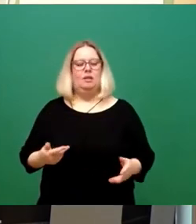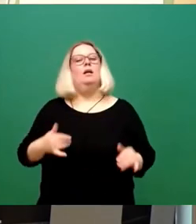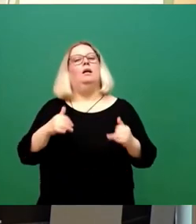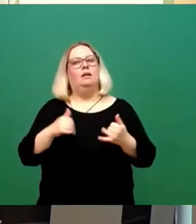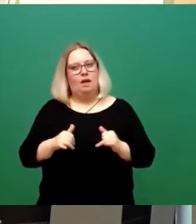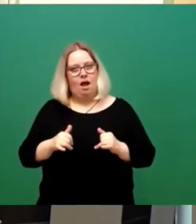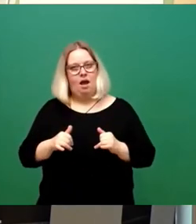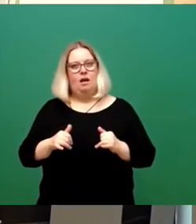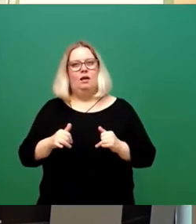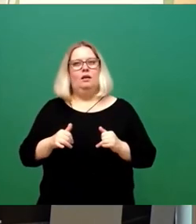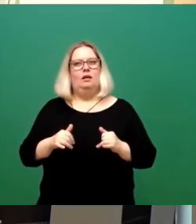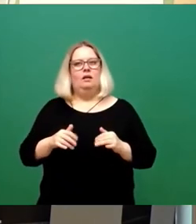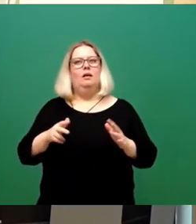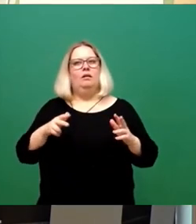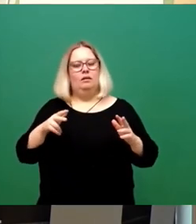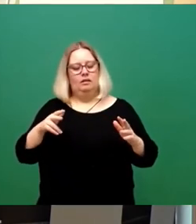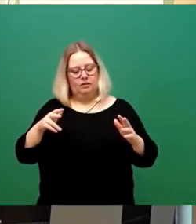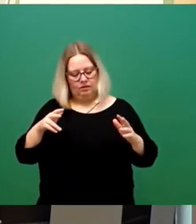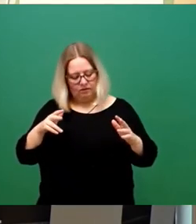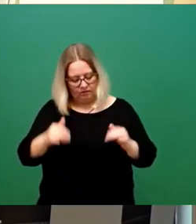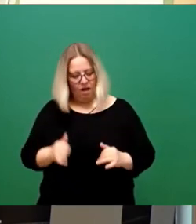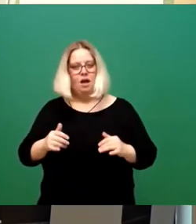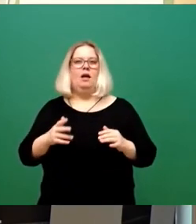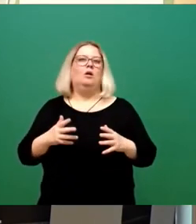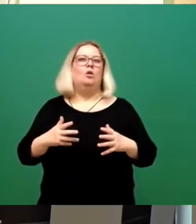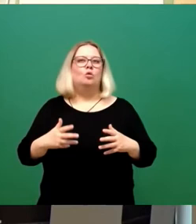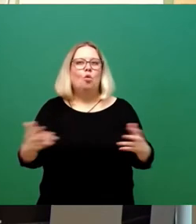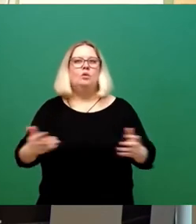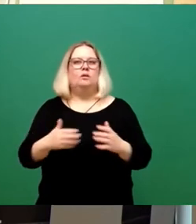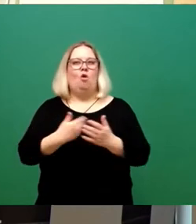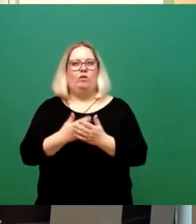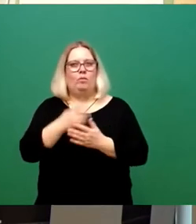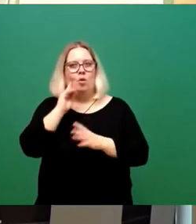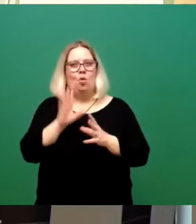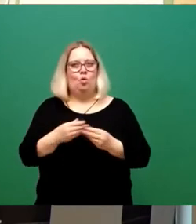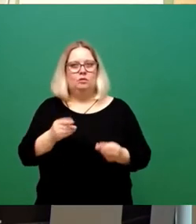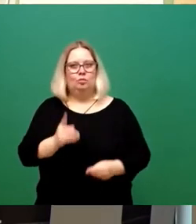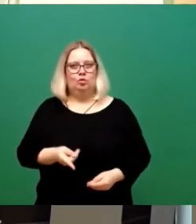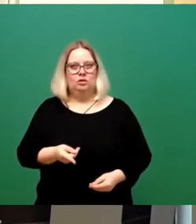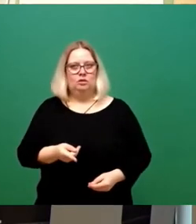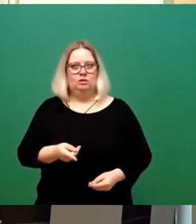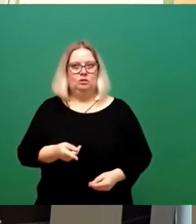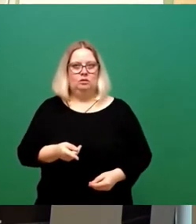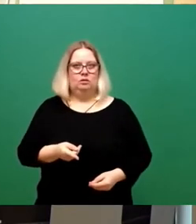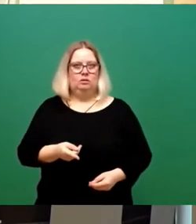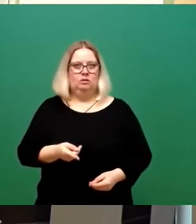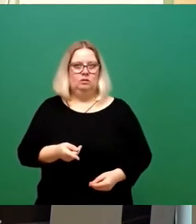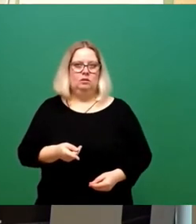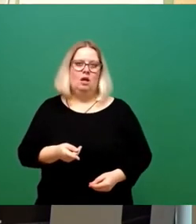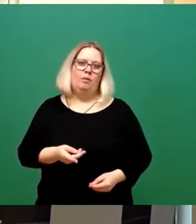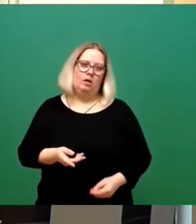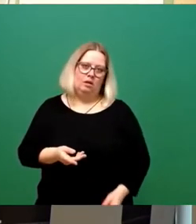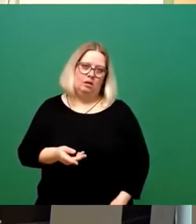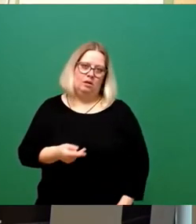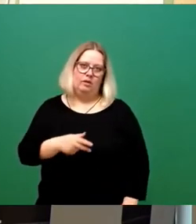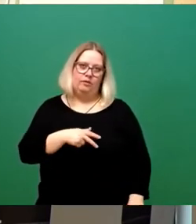ja, es sind große Aufgaben zu bewältigen, aber tun Sie bitte nicht so, als